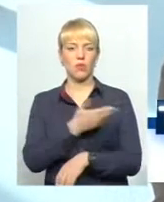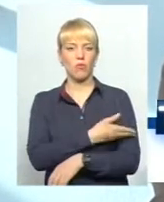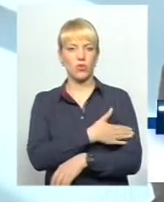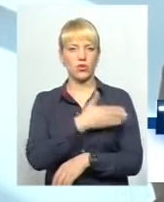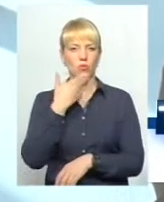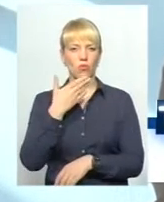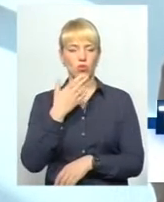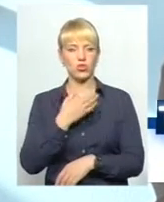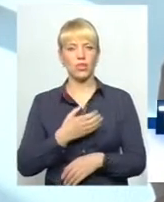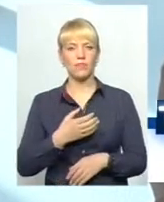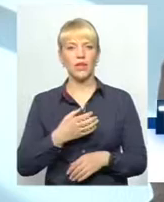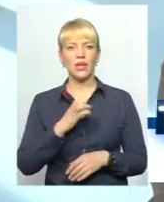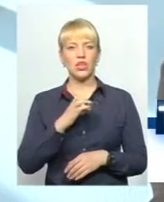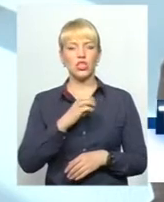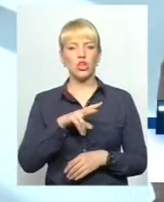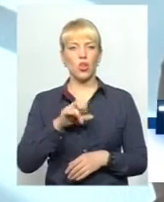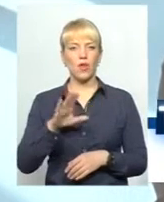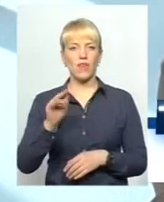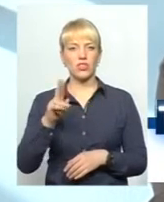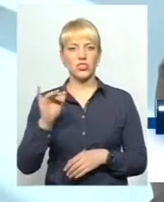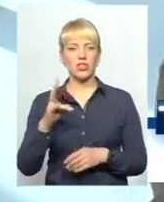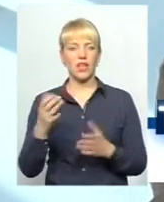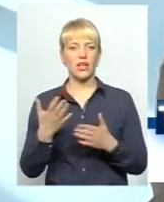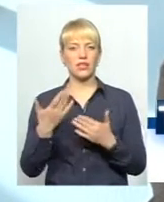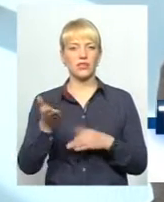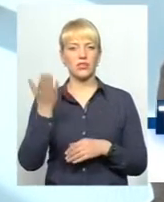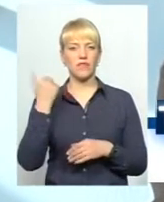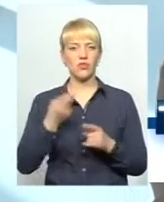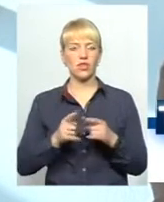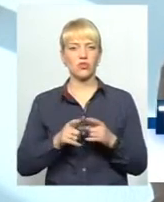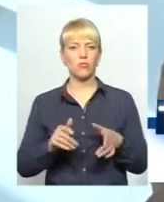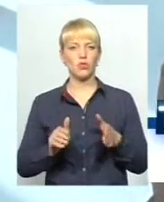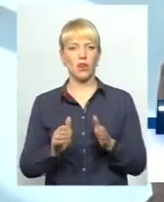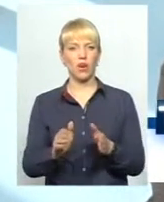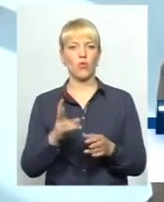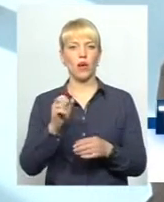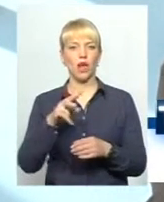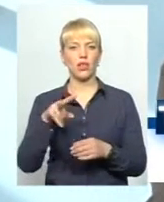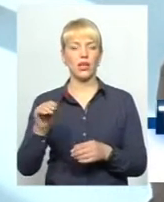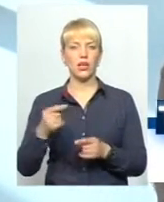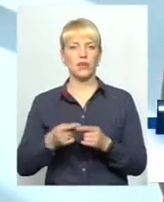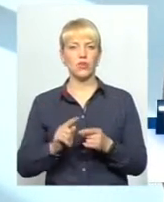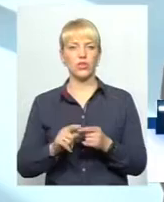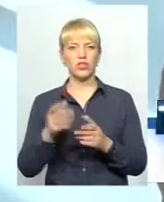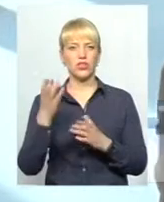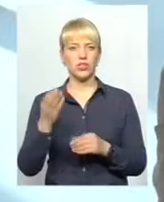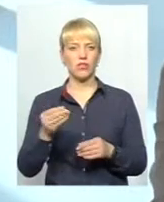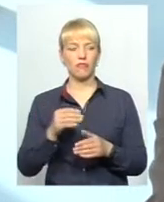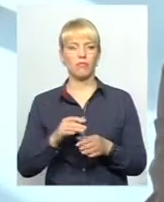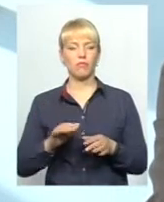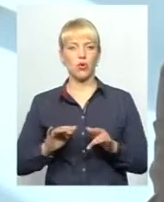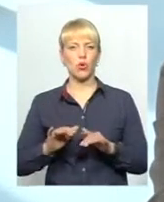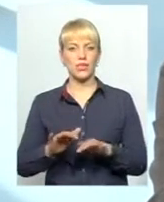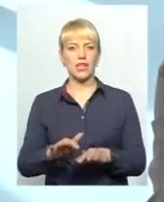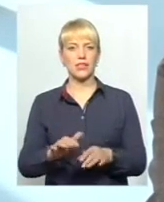Угорщина, Словаччина, які, в принципі, можна сказати, давно на цьому шляху, але ще вони в процесі.